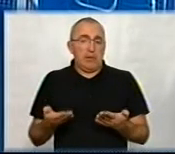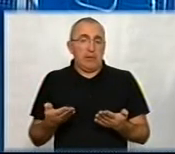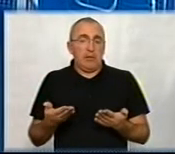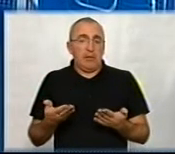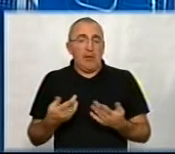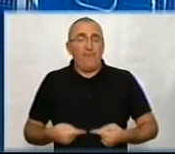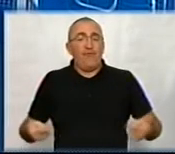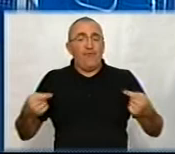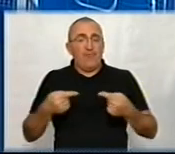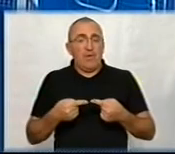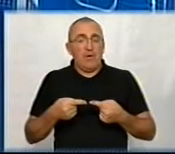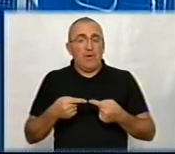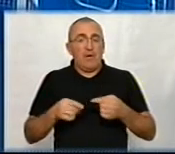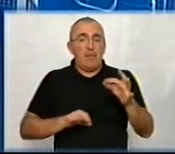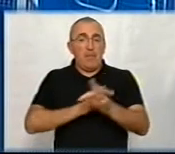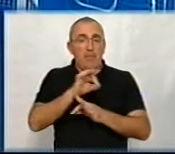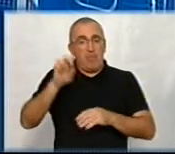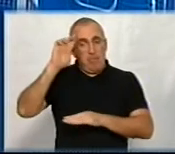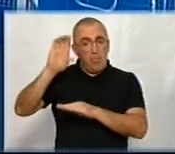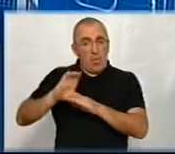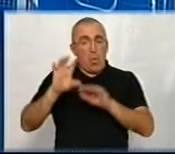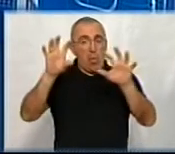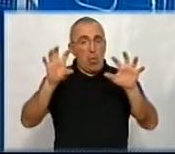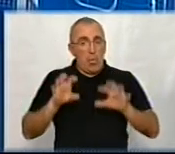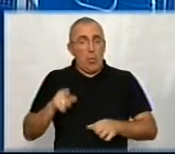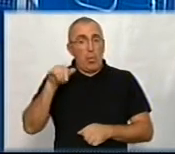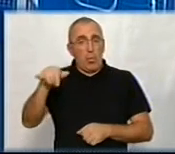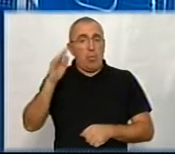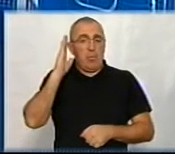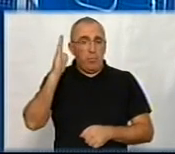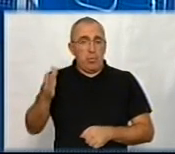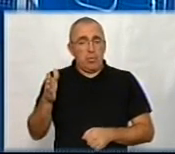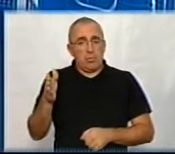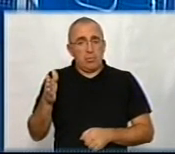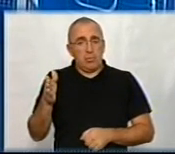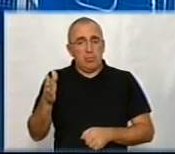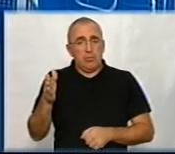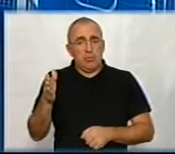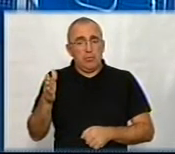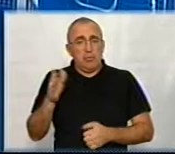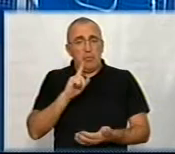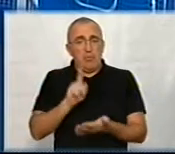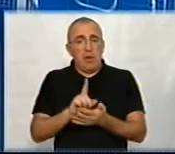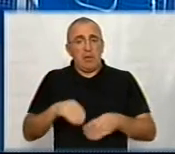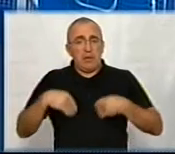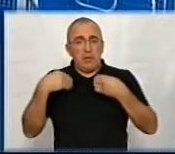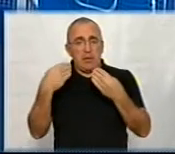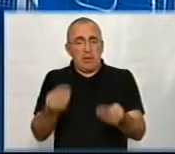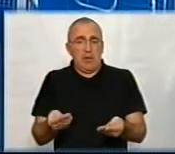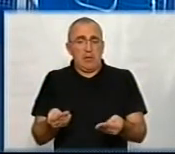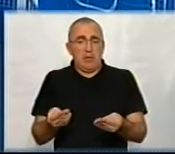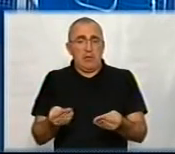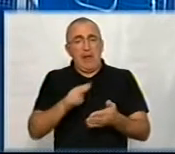визначено теж в проєкті бюджетного кодексу, що вони мають надавати якісь там